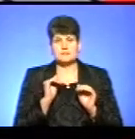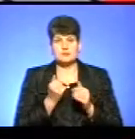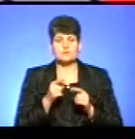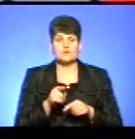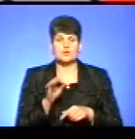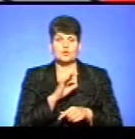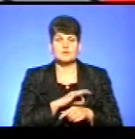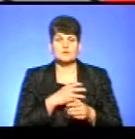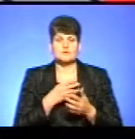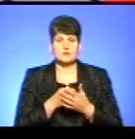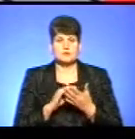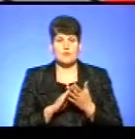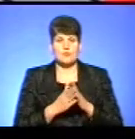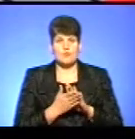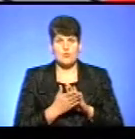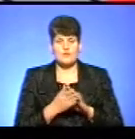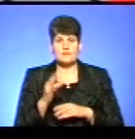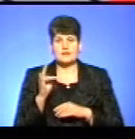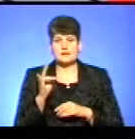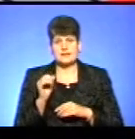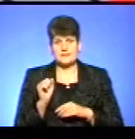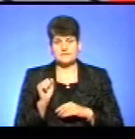користувалися своїми мовами на